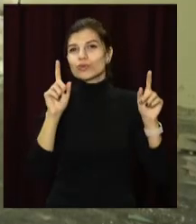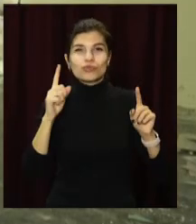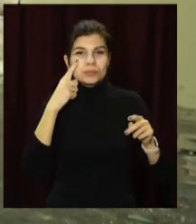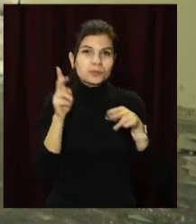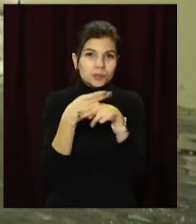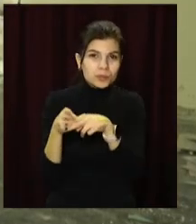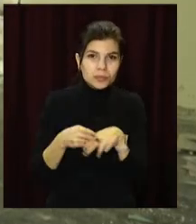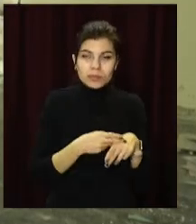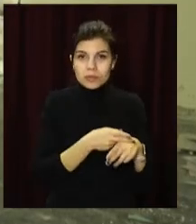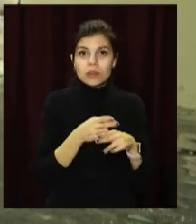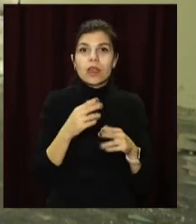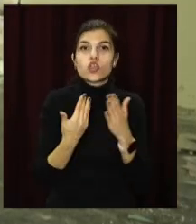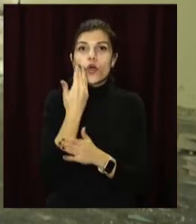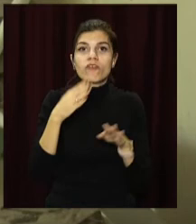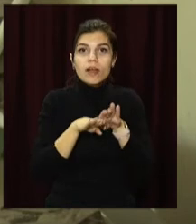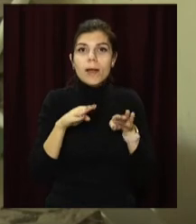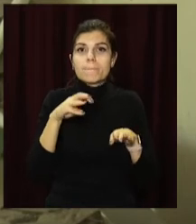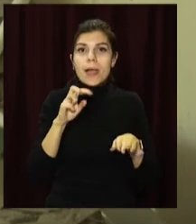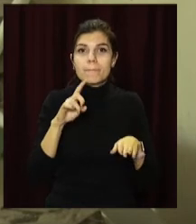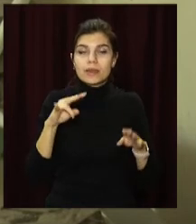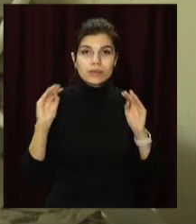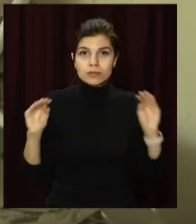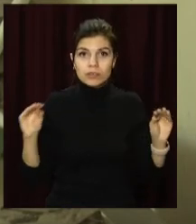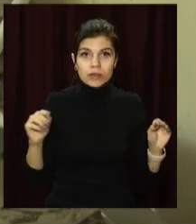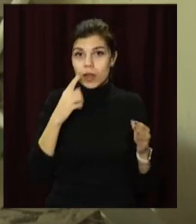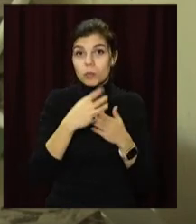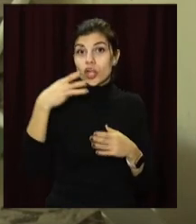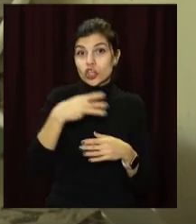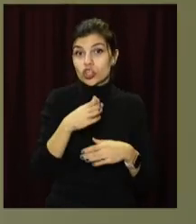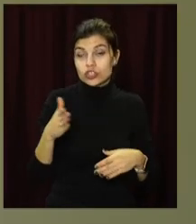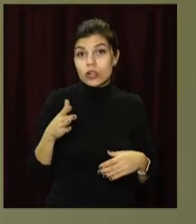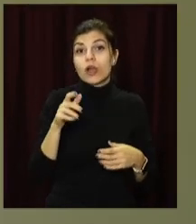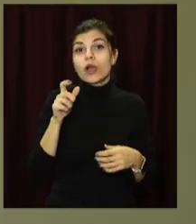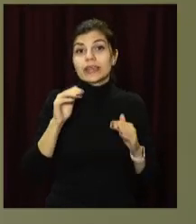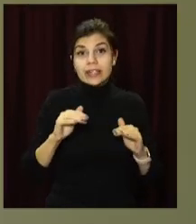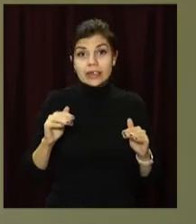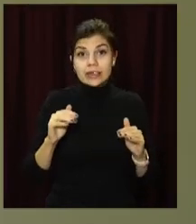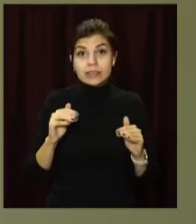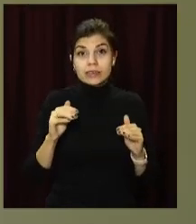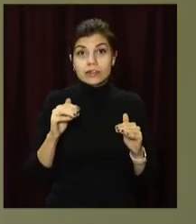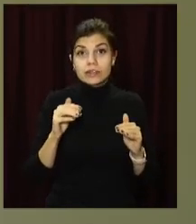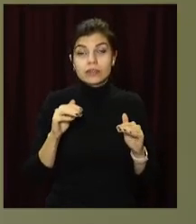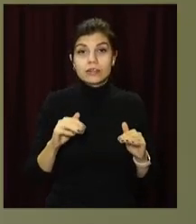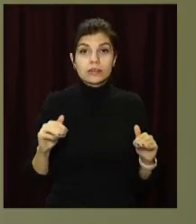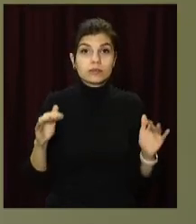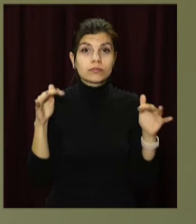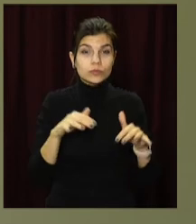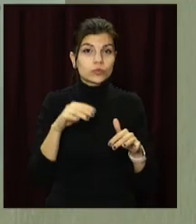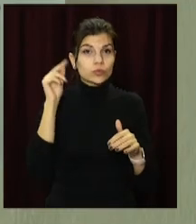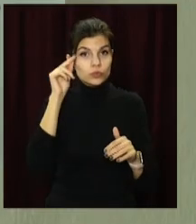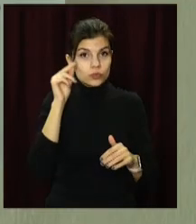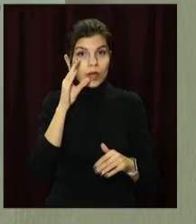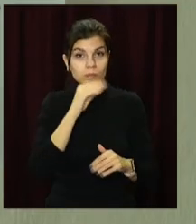нові комунікації та придбають нові меблі. Після реконструкції майже три сотні дітей зможуть отримувати освіту в якісних умовах. Вікторія